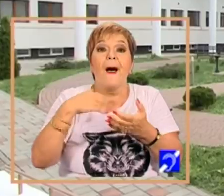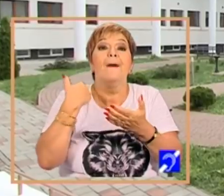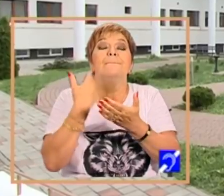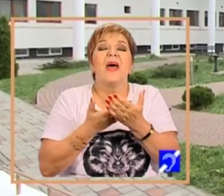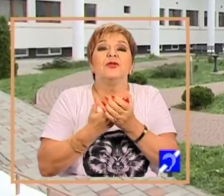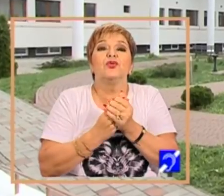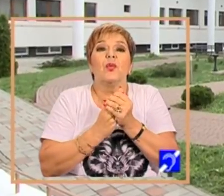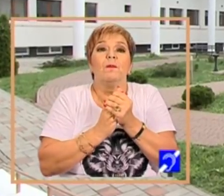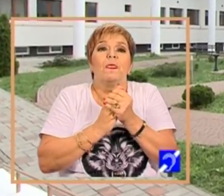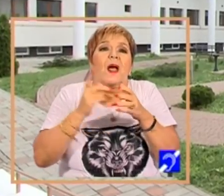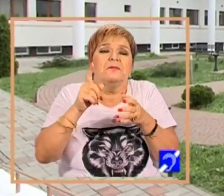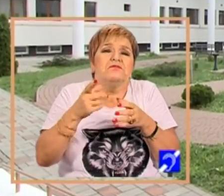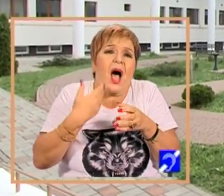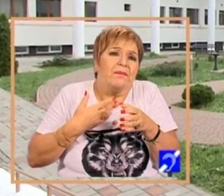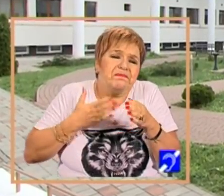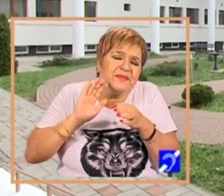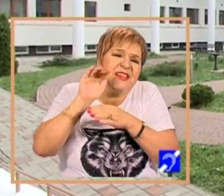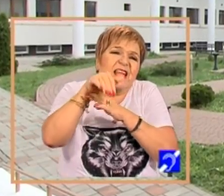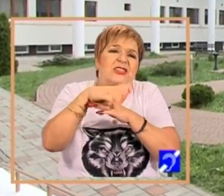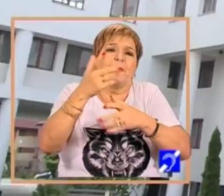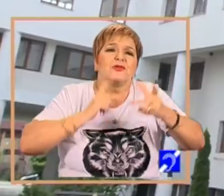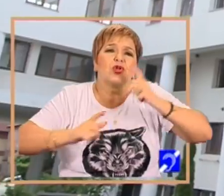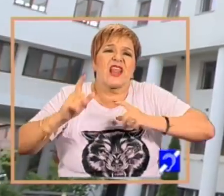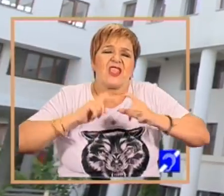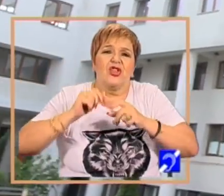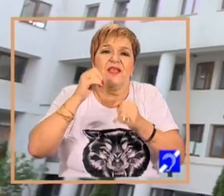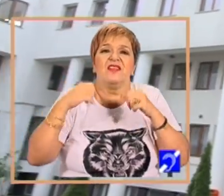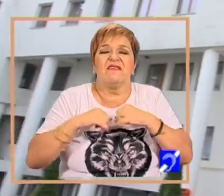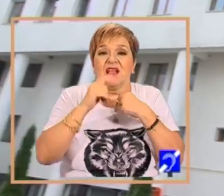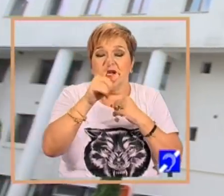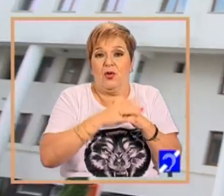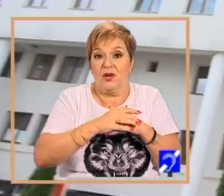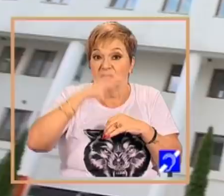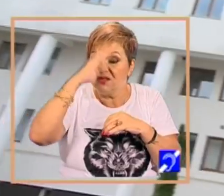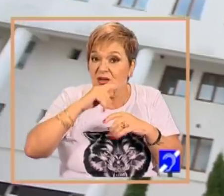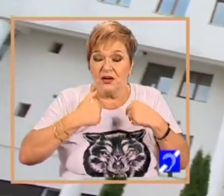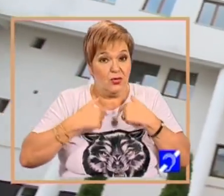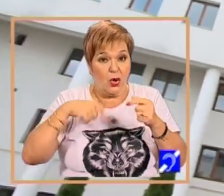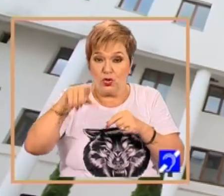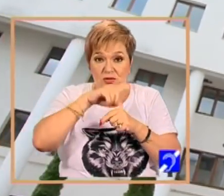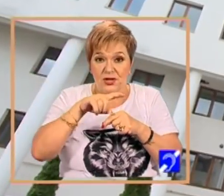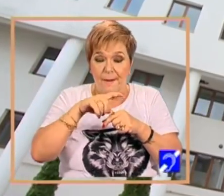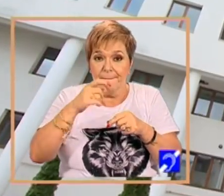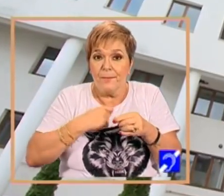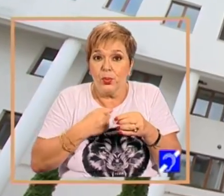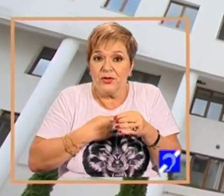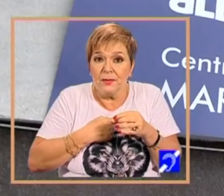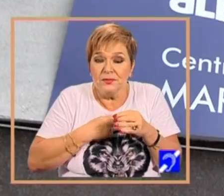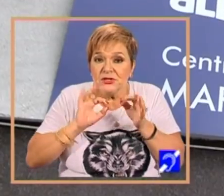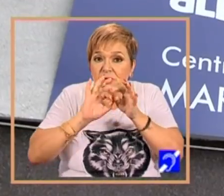unei tragedii din viața lor. Să nu uităm că zilnic, cu toții, ne redefinim destinul.